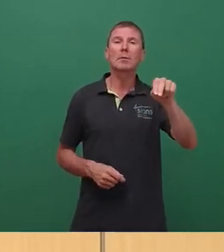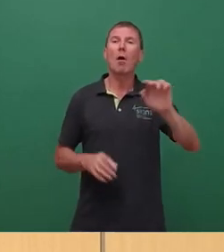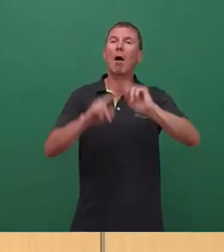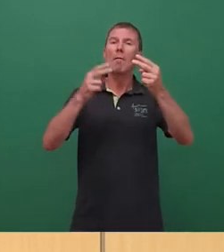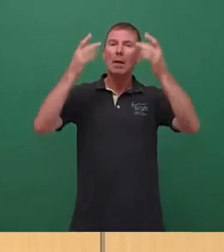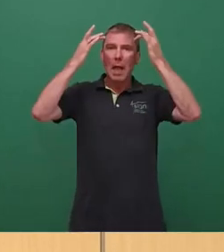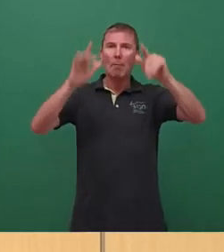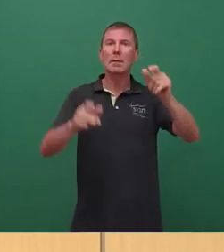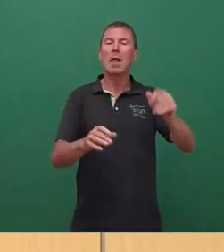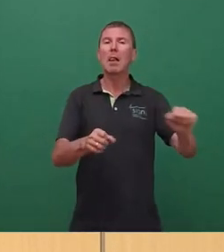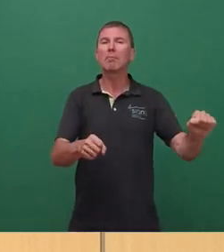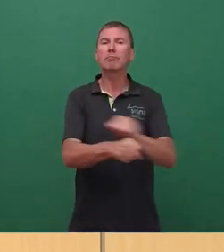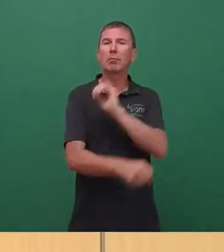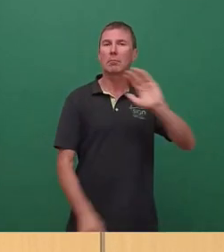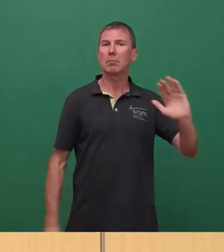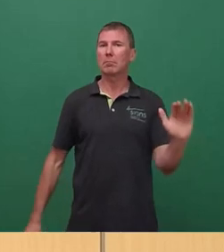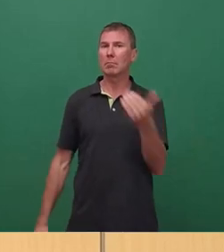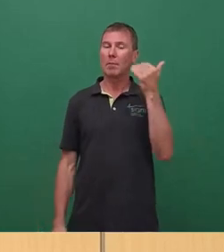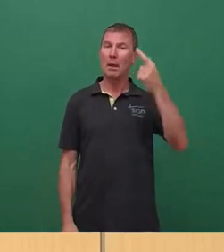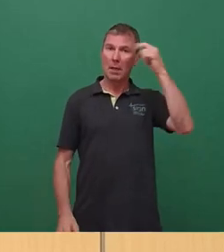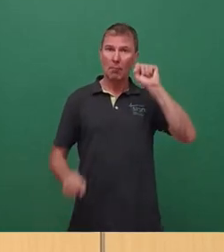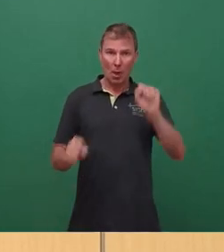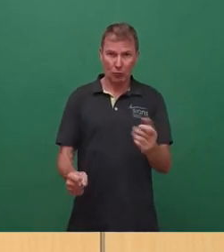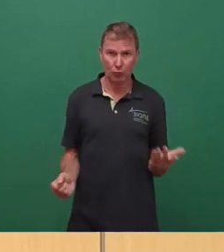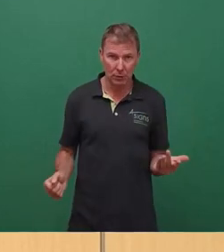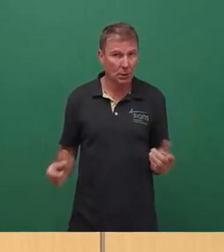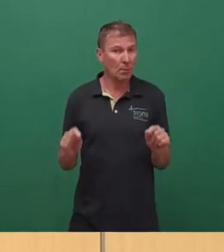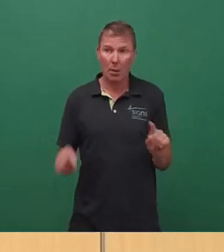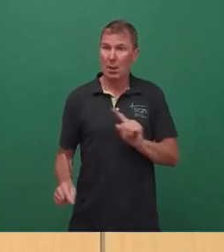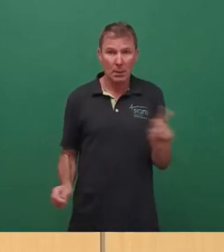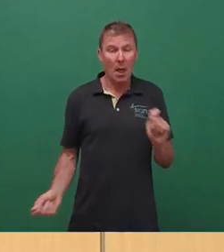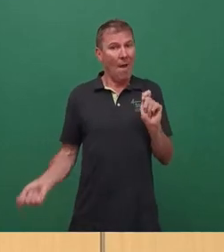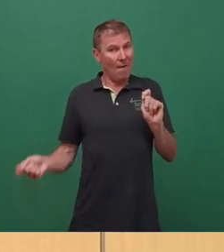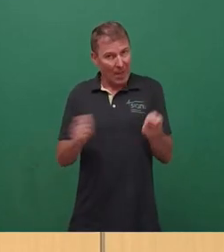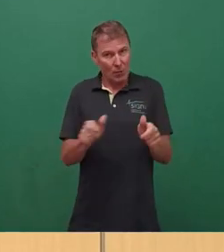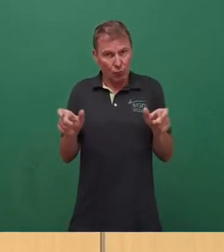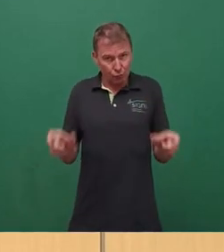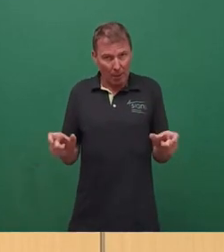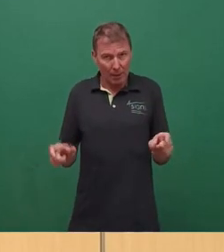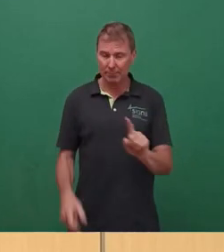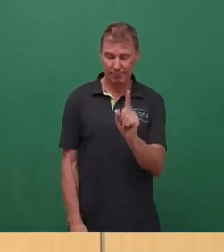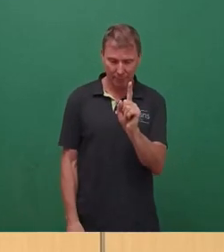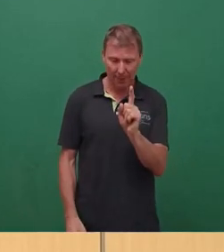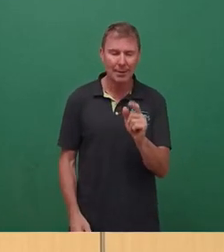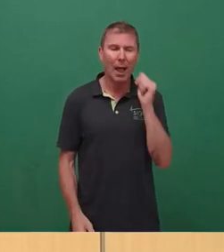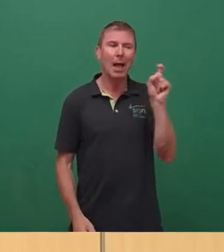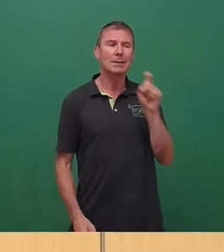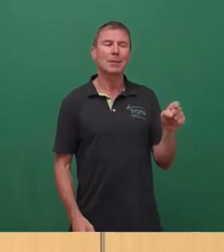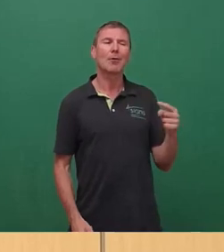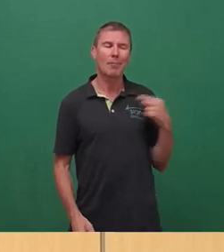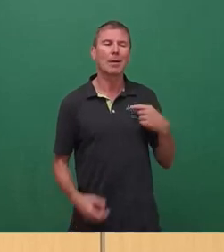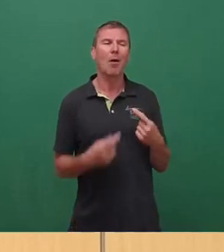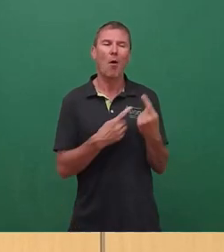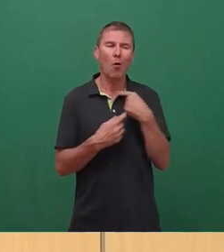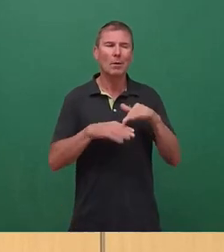eben auch aberkannt. Und Denkmalschutz heißt eben nicht Veränderungssperre. Kollege Zastrow, wir hatten ja die Freude, zusammen am Kugelbrunnen zu stehen und da schon zu